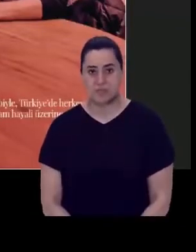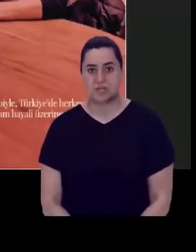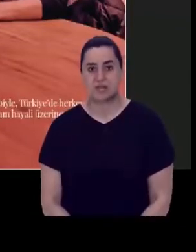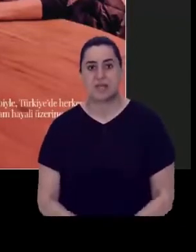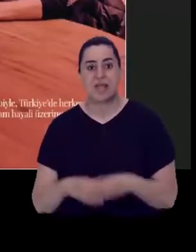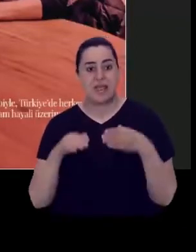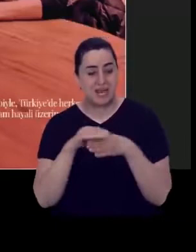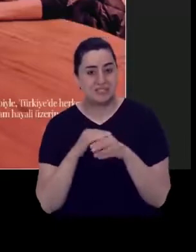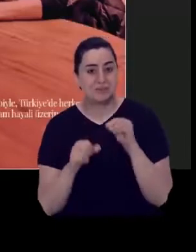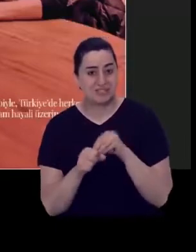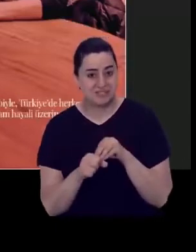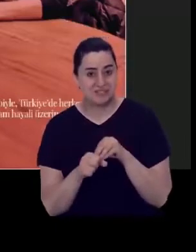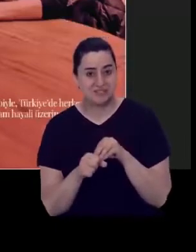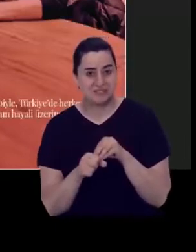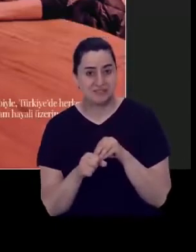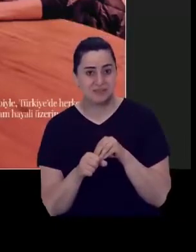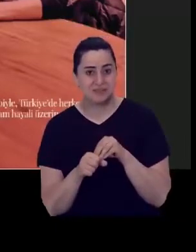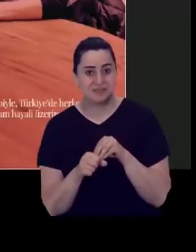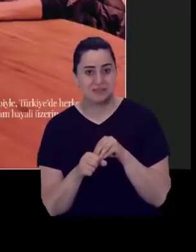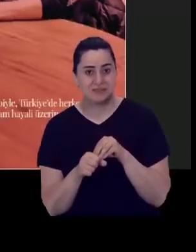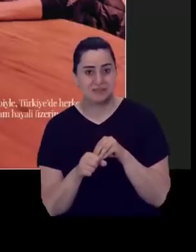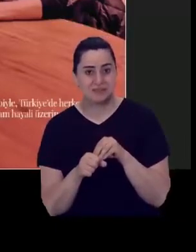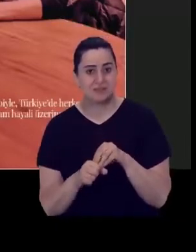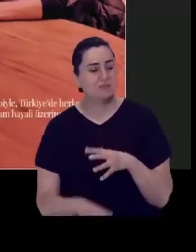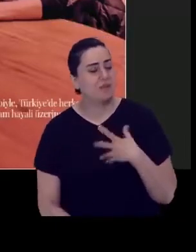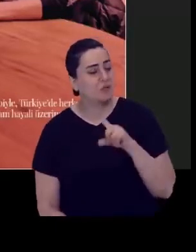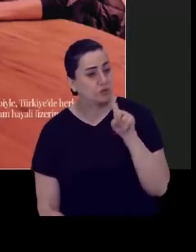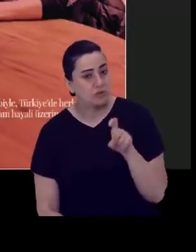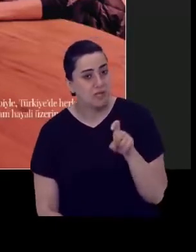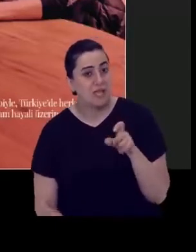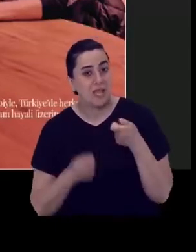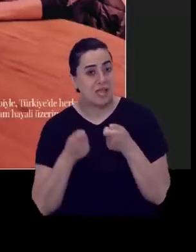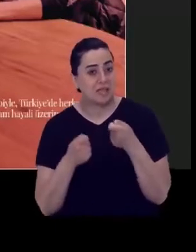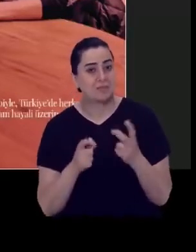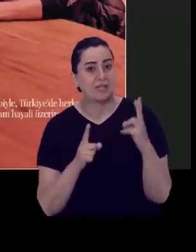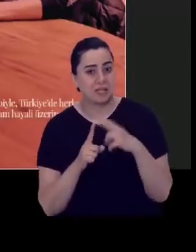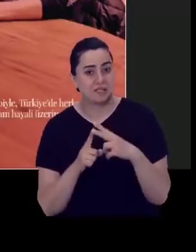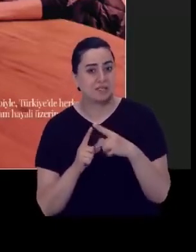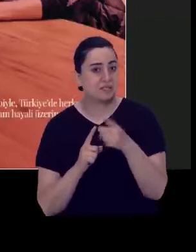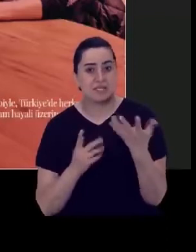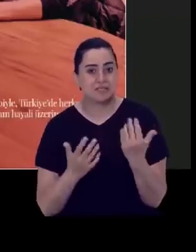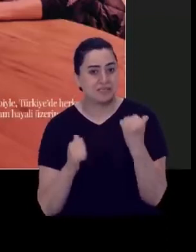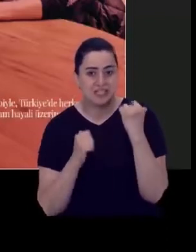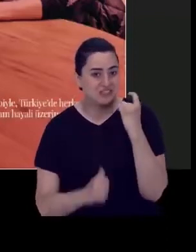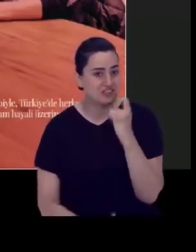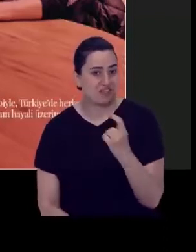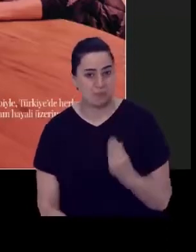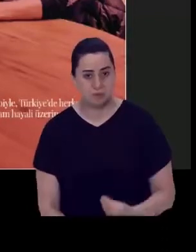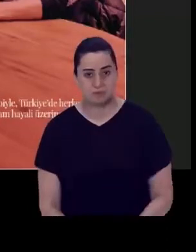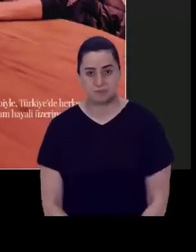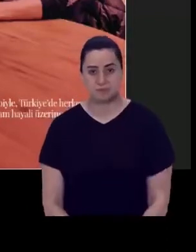Erişilebilirliklerden mi? Şunu soracaktım, eğitimlere katılanlardan nasıl dönüş alıyorsunuz?